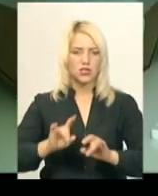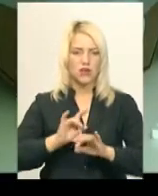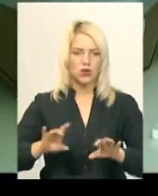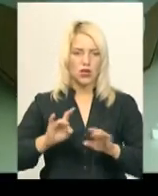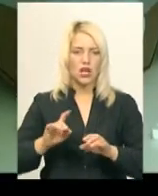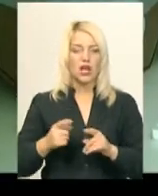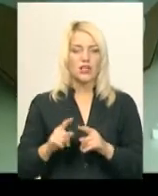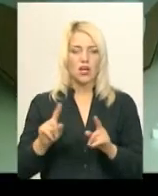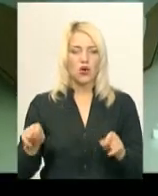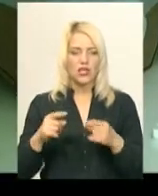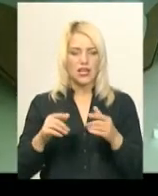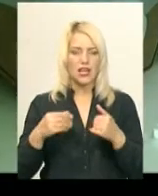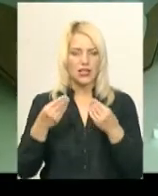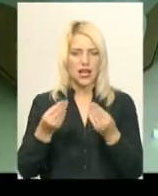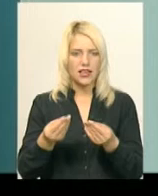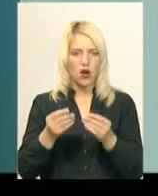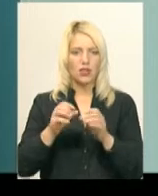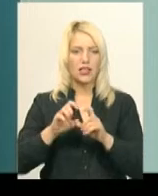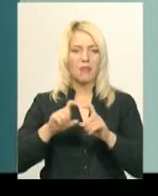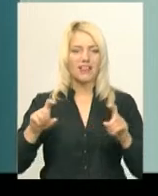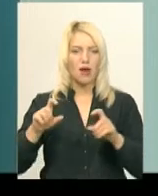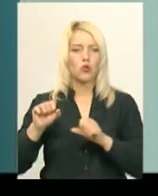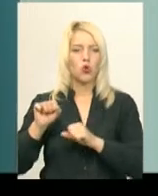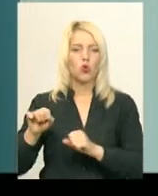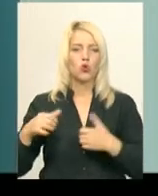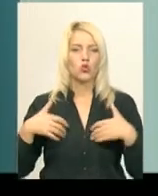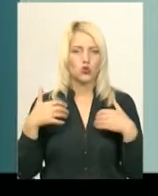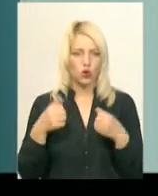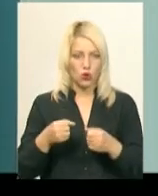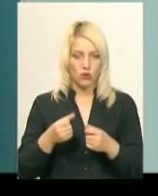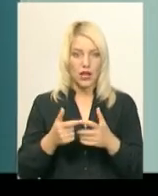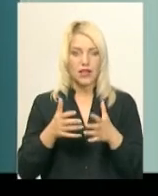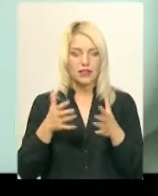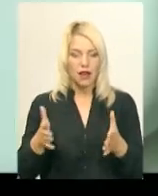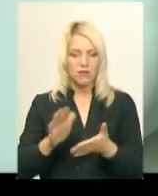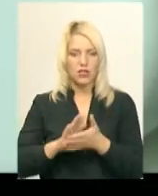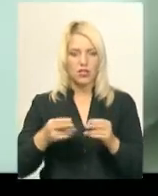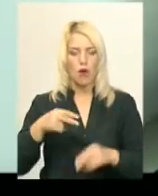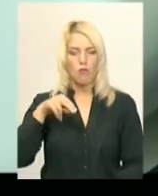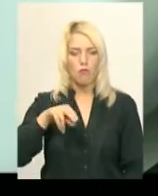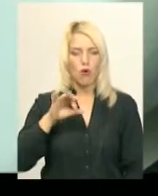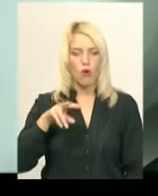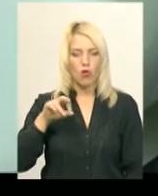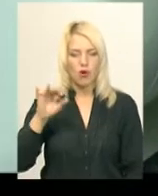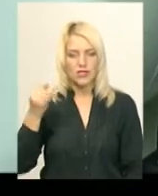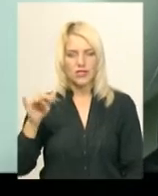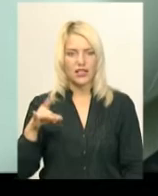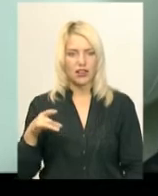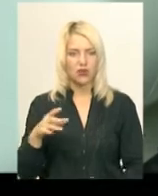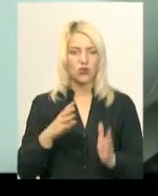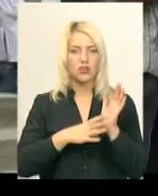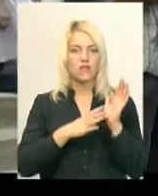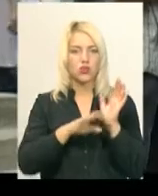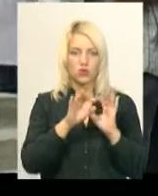первинної медичної допомоги обласного департаменту охорони здоров'я Ольга Трач. Найбільше декларації уклали у Полонському районі майже 70% населення,